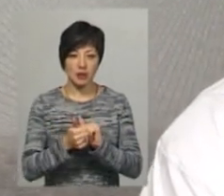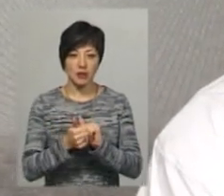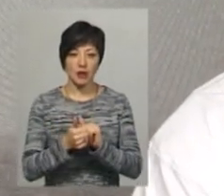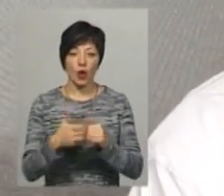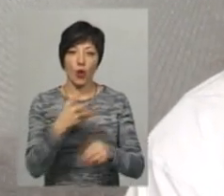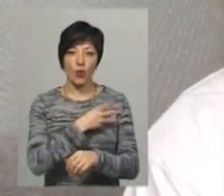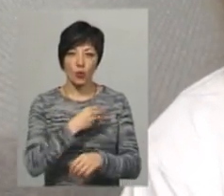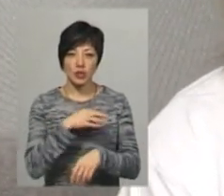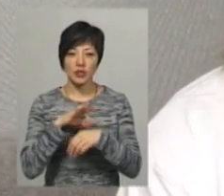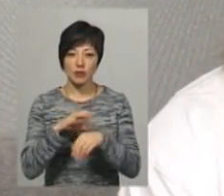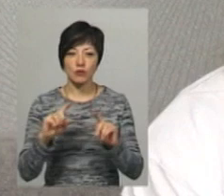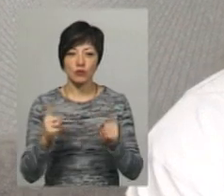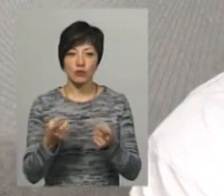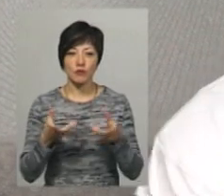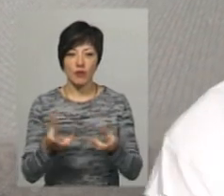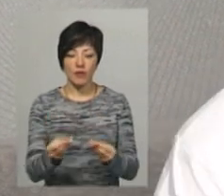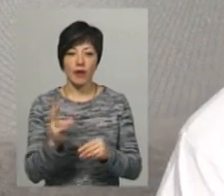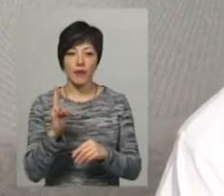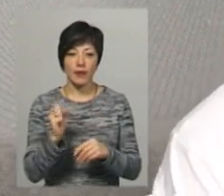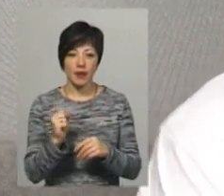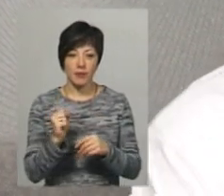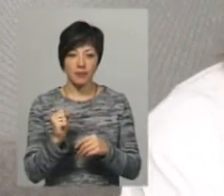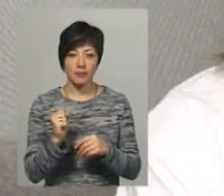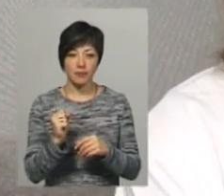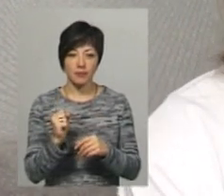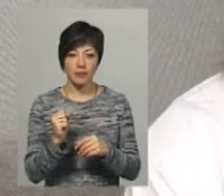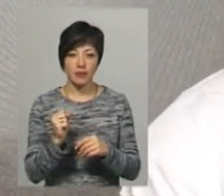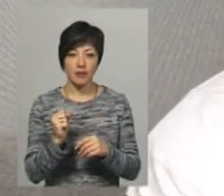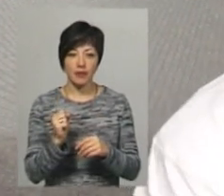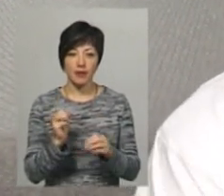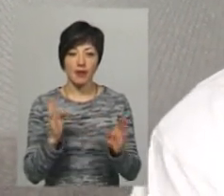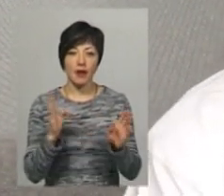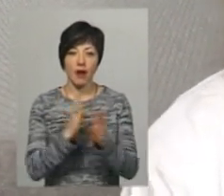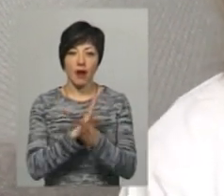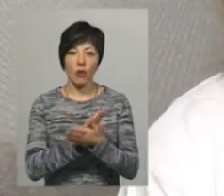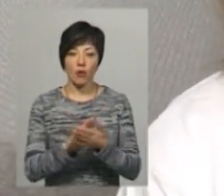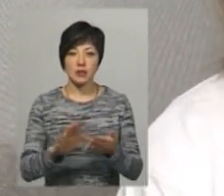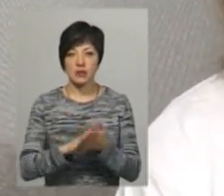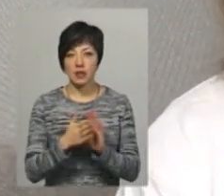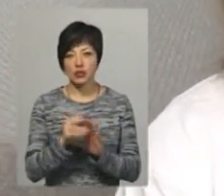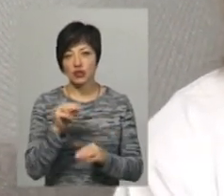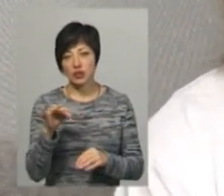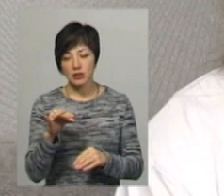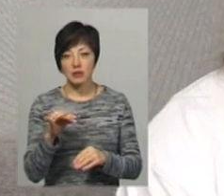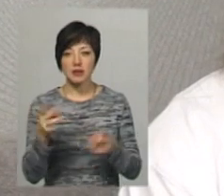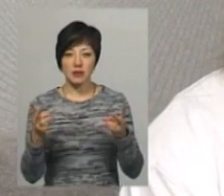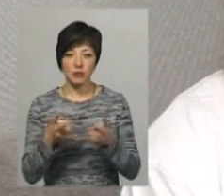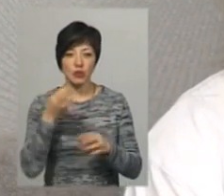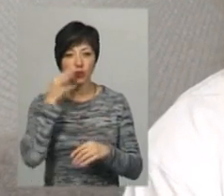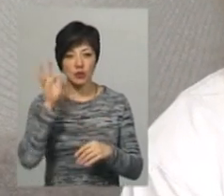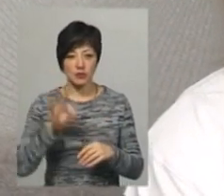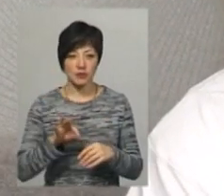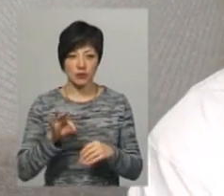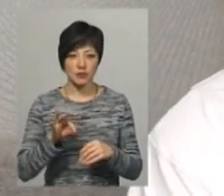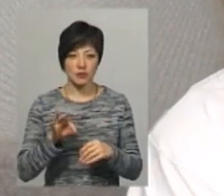хутри, так і шкіри, вони дуже сильно впливають на еко-стан, і чи є це гарною альтернативою, це потрібно з досвідом